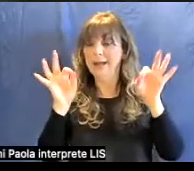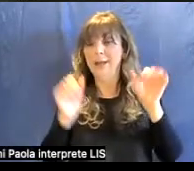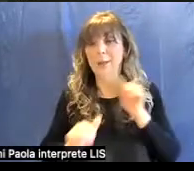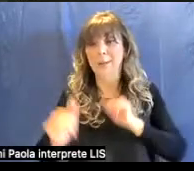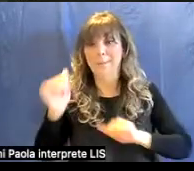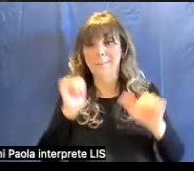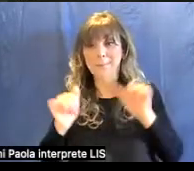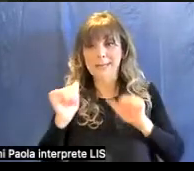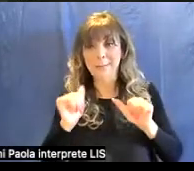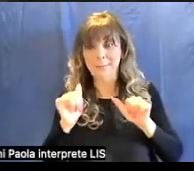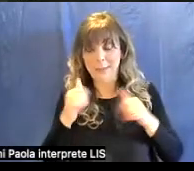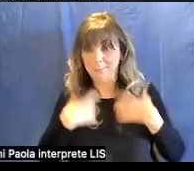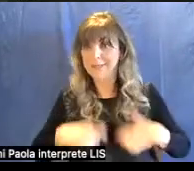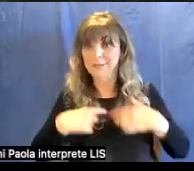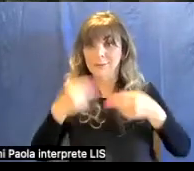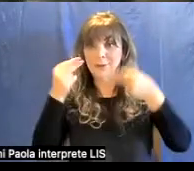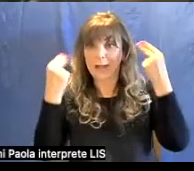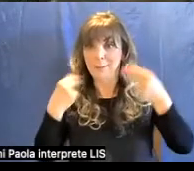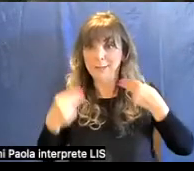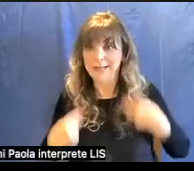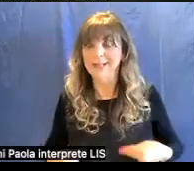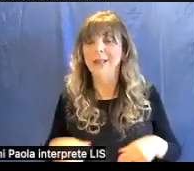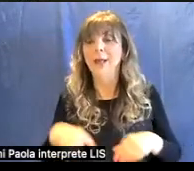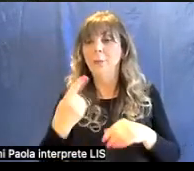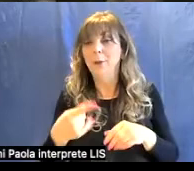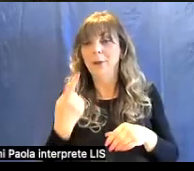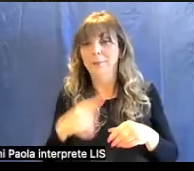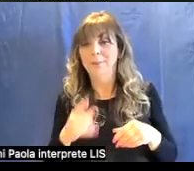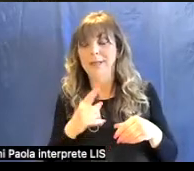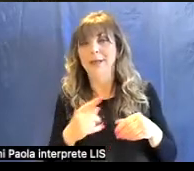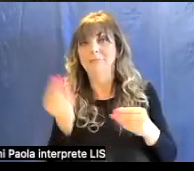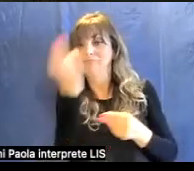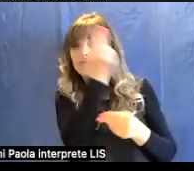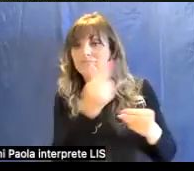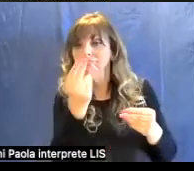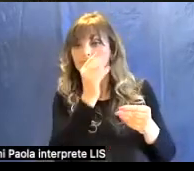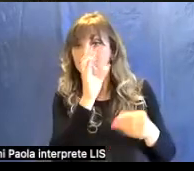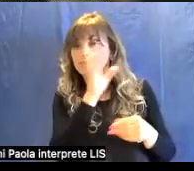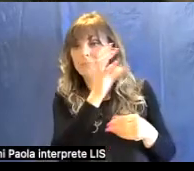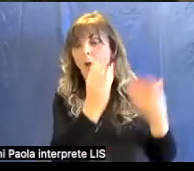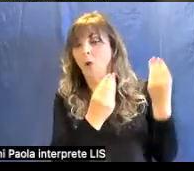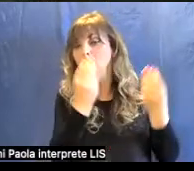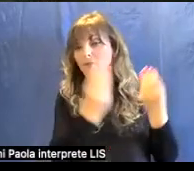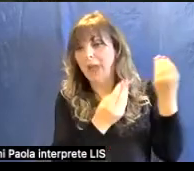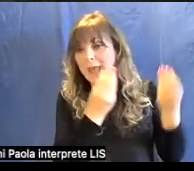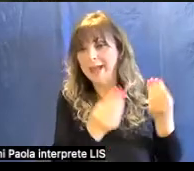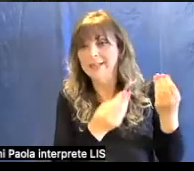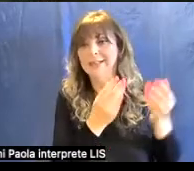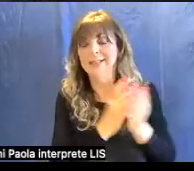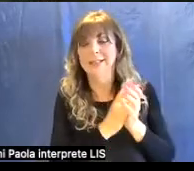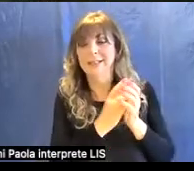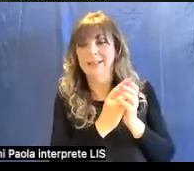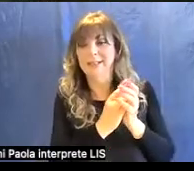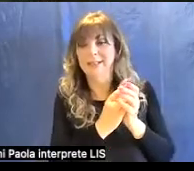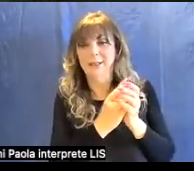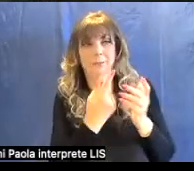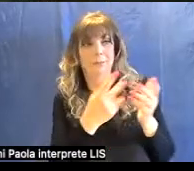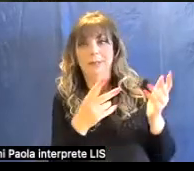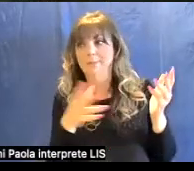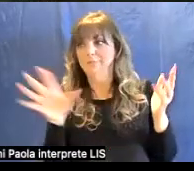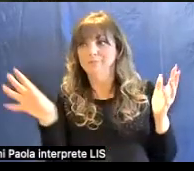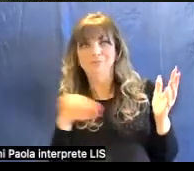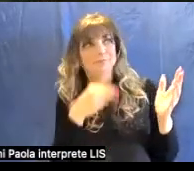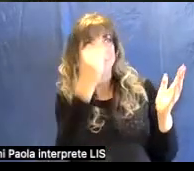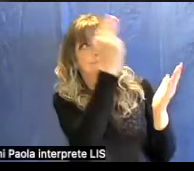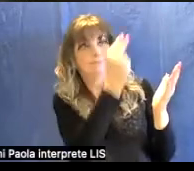personalmente e poi anche per raffigurare oggetti e fare rappresentazioni artistiche.